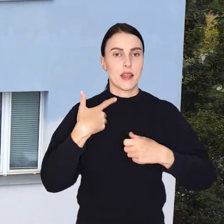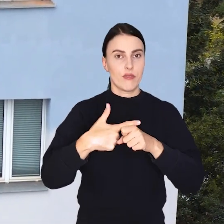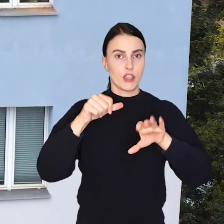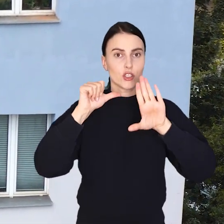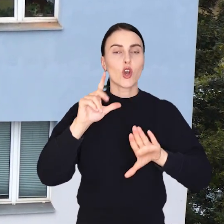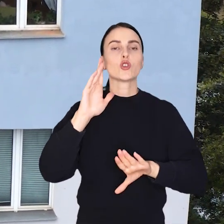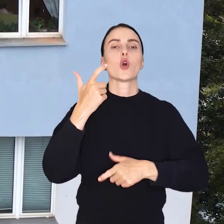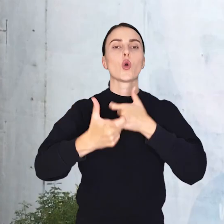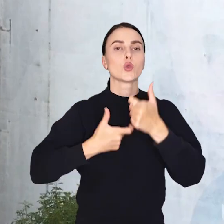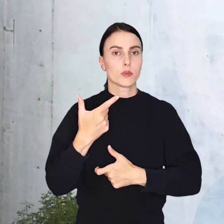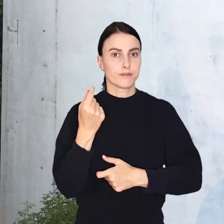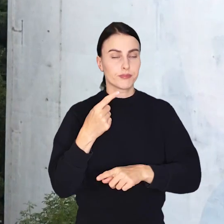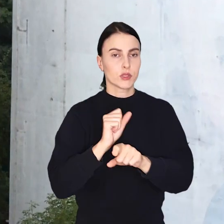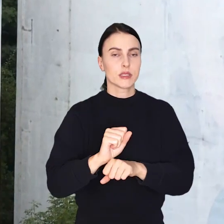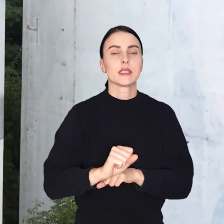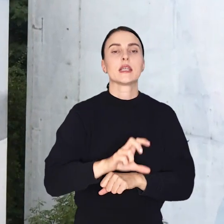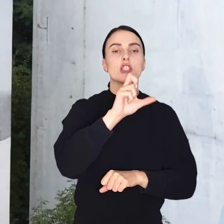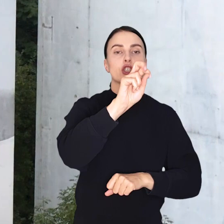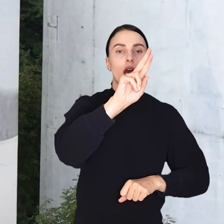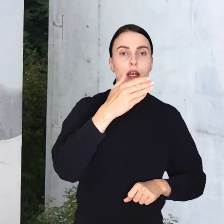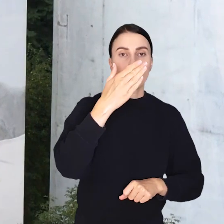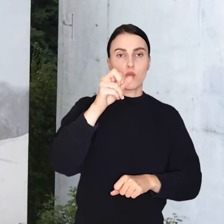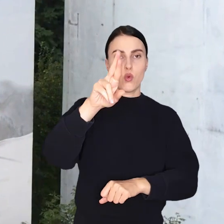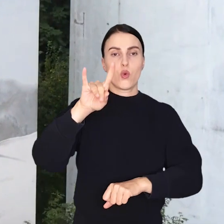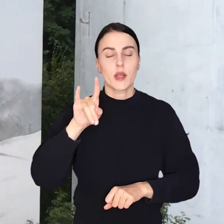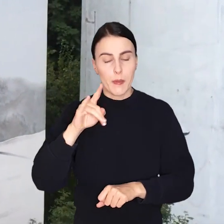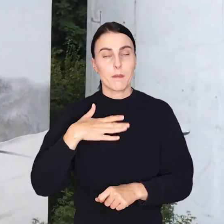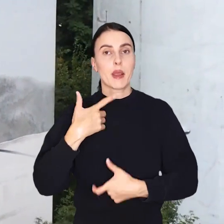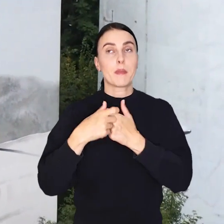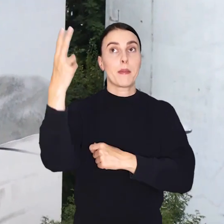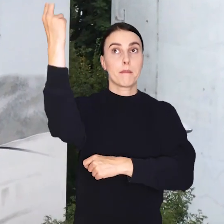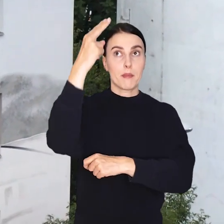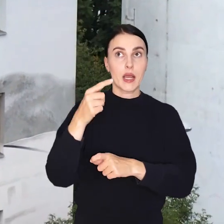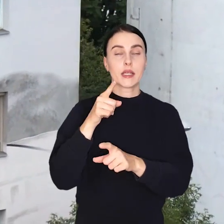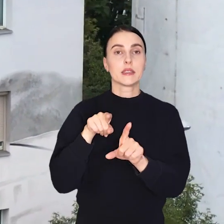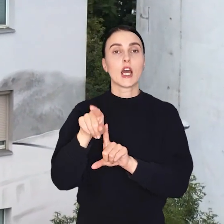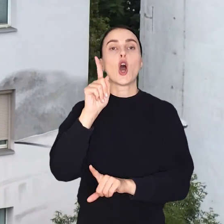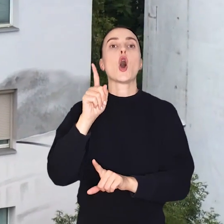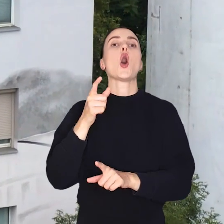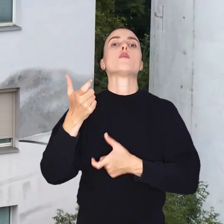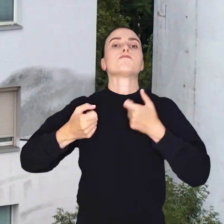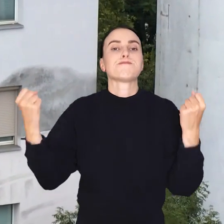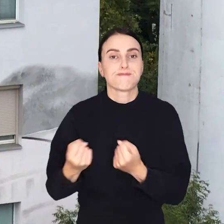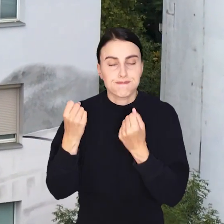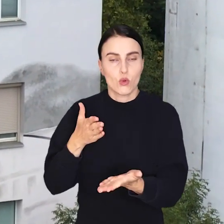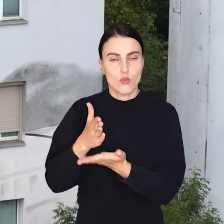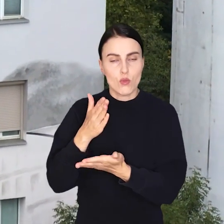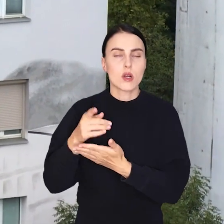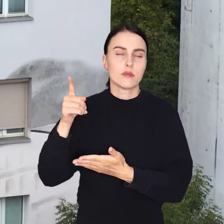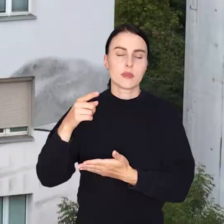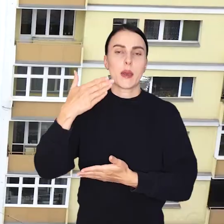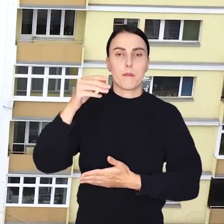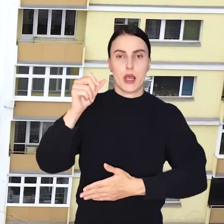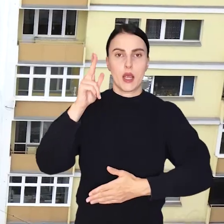Stworzył je duet artystów działający pod szyldem Czary Mury. Malowidło, które powstało z inicjatywy MPK Wrocław to forma